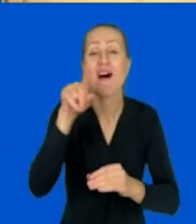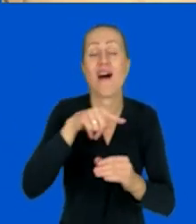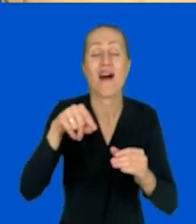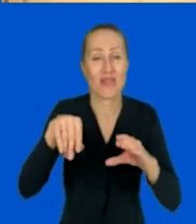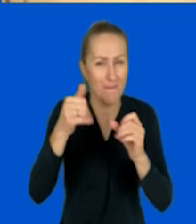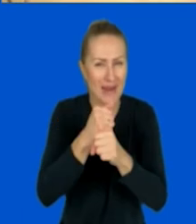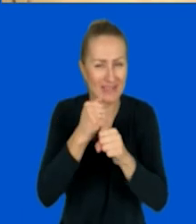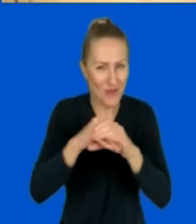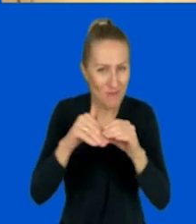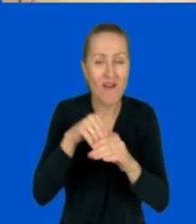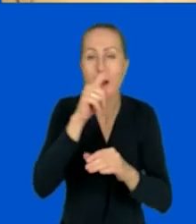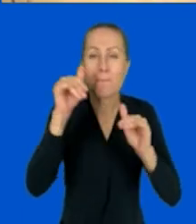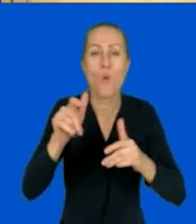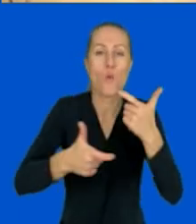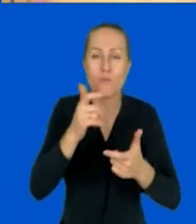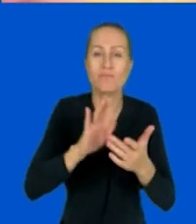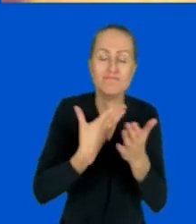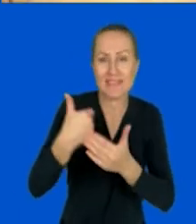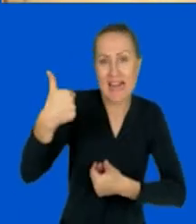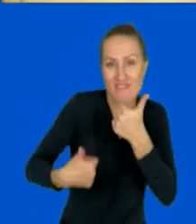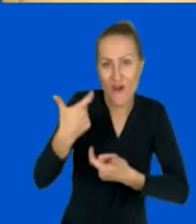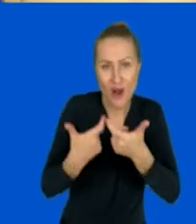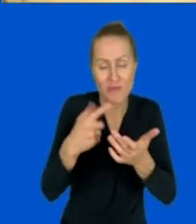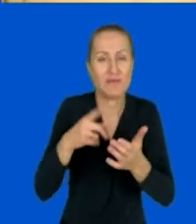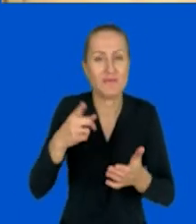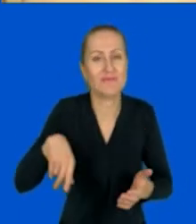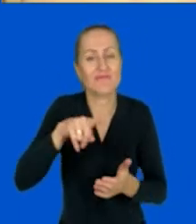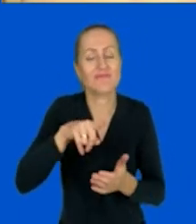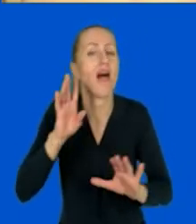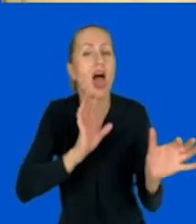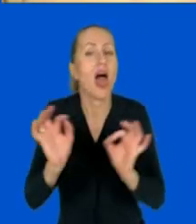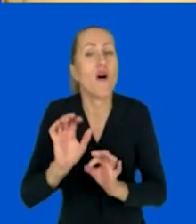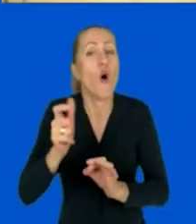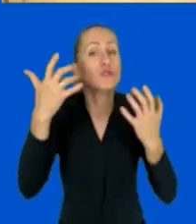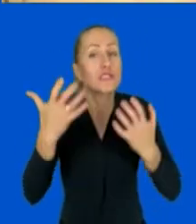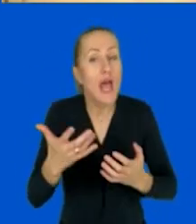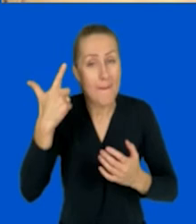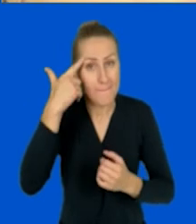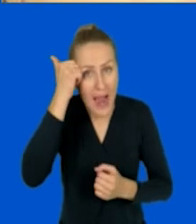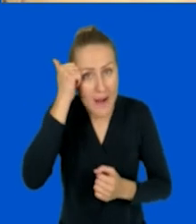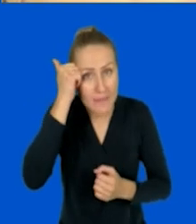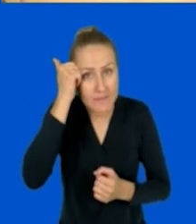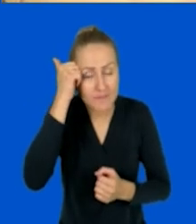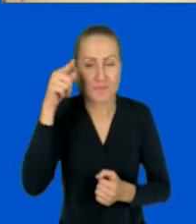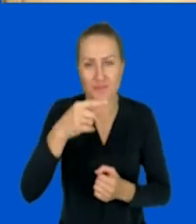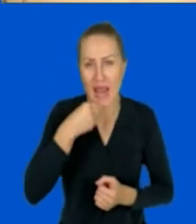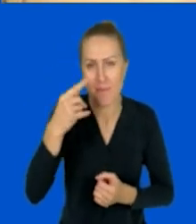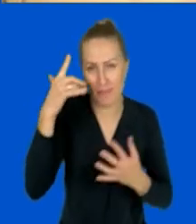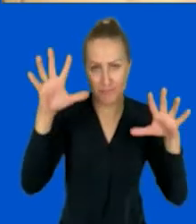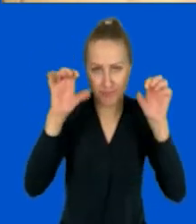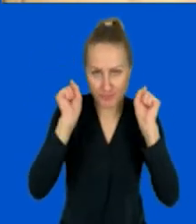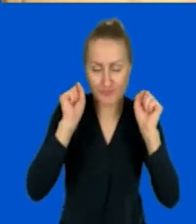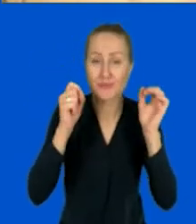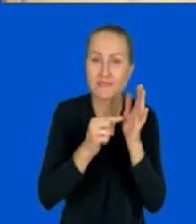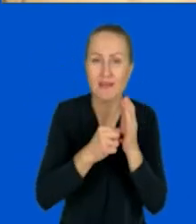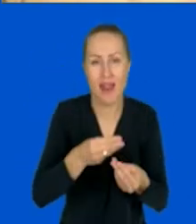i rywalizować ze sobą. A w tym czasie te informacje, które chcieliście utrwalić, lepiej się zapamiętują i na pewno